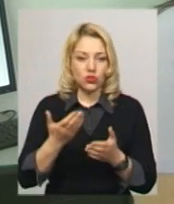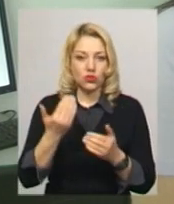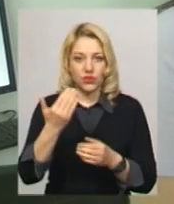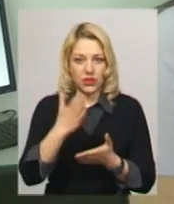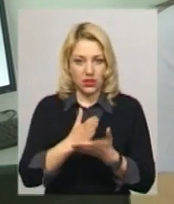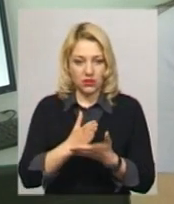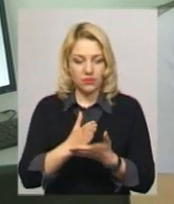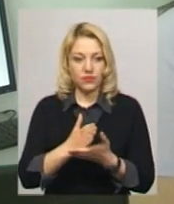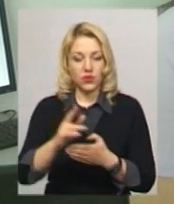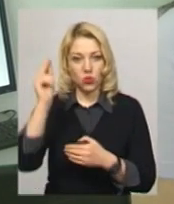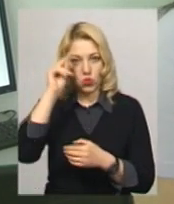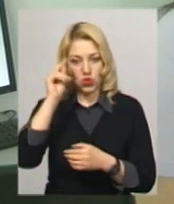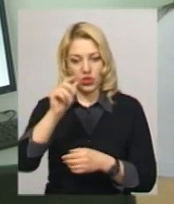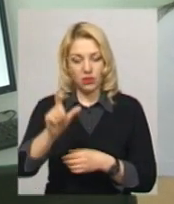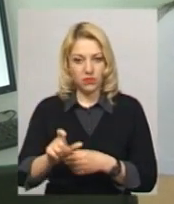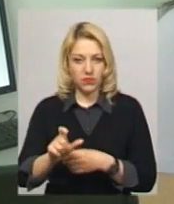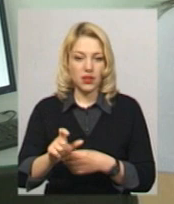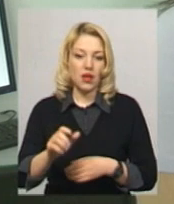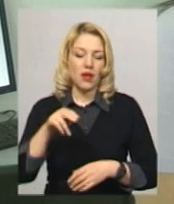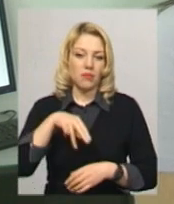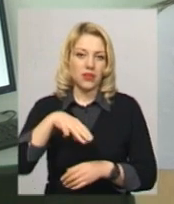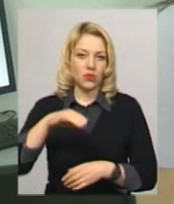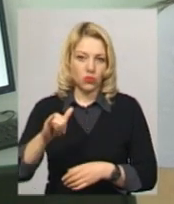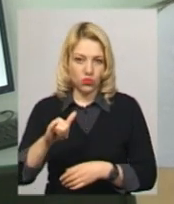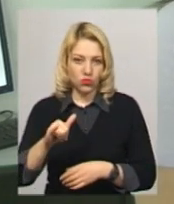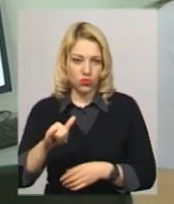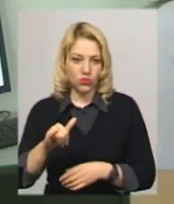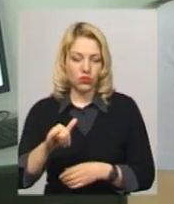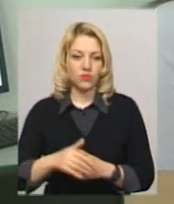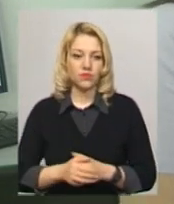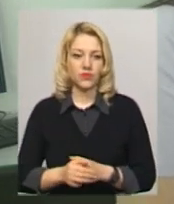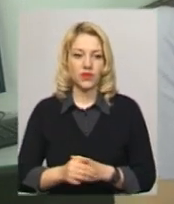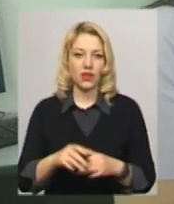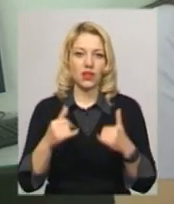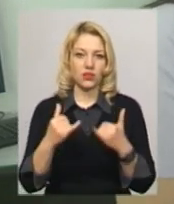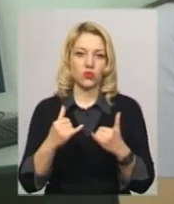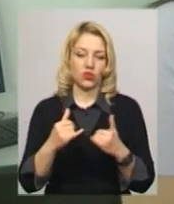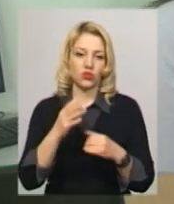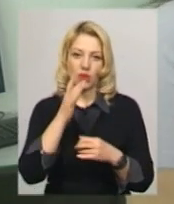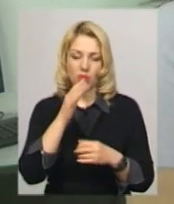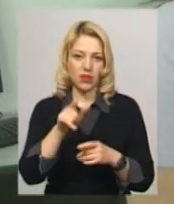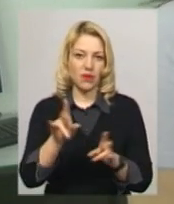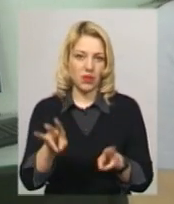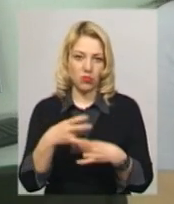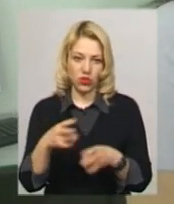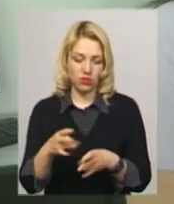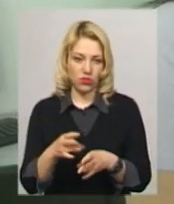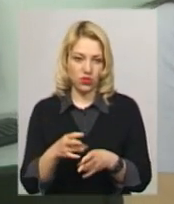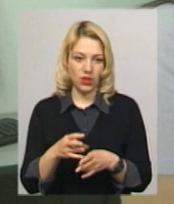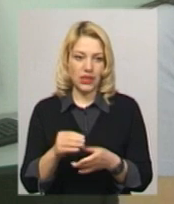є учнем професійно-технічного закладу, на теперішній момент вам не потрібно